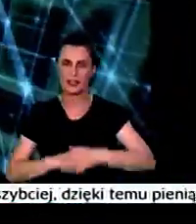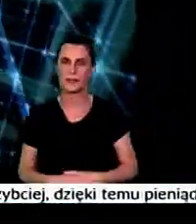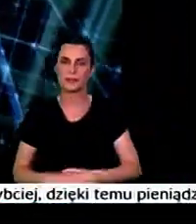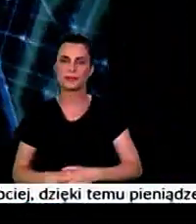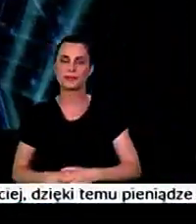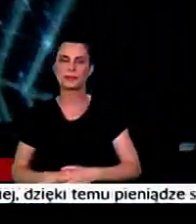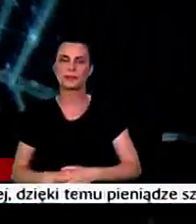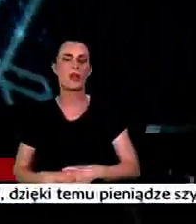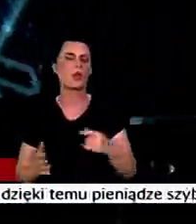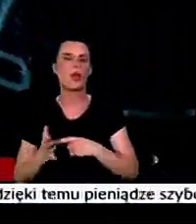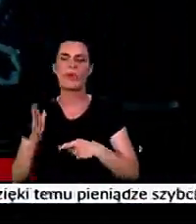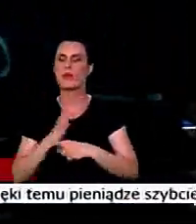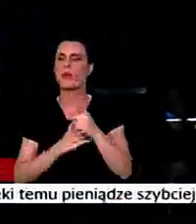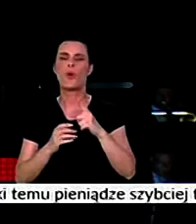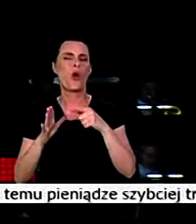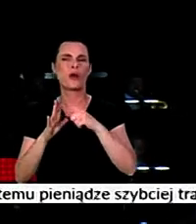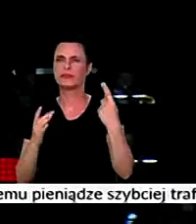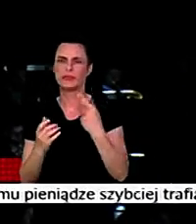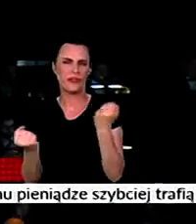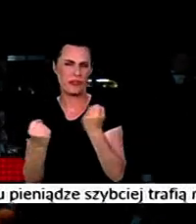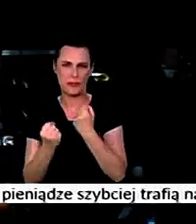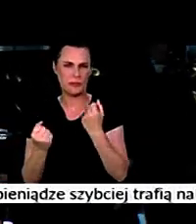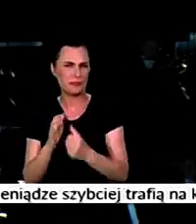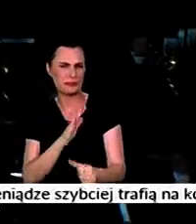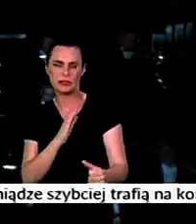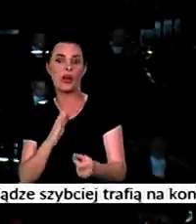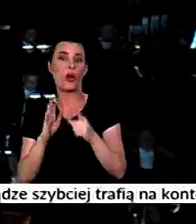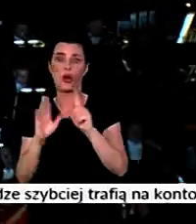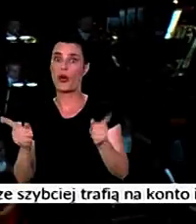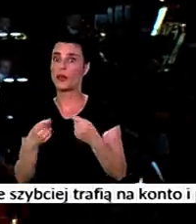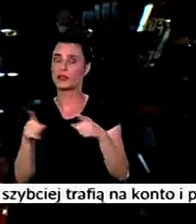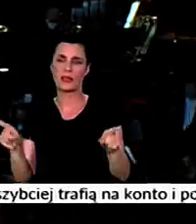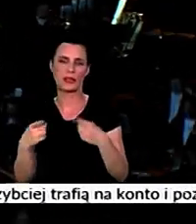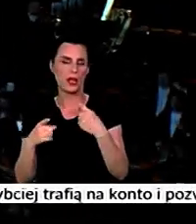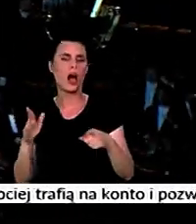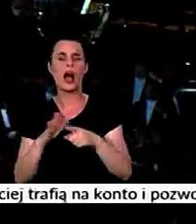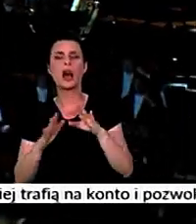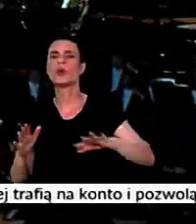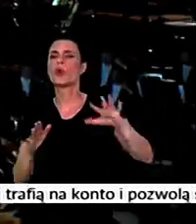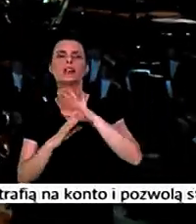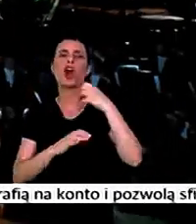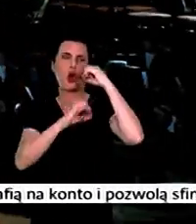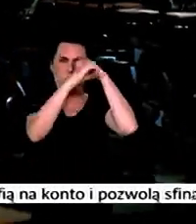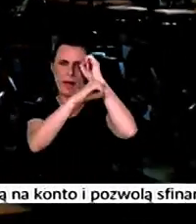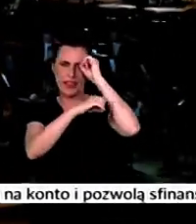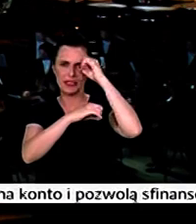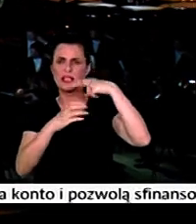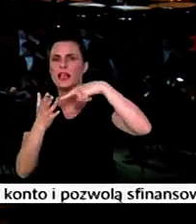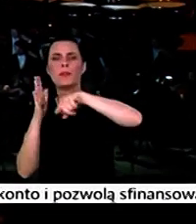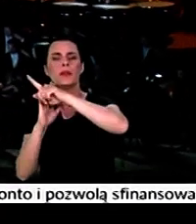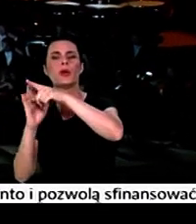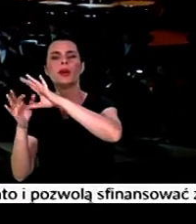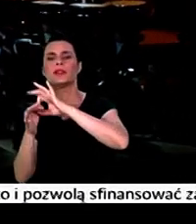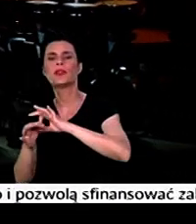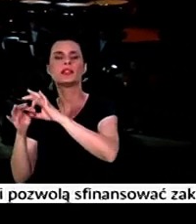Wybitnie astrofizyczny. Tak można by nazwać program koncertu. Sferis Copernicus i suita